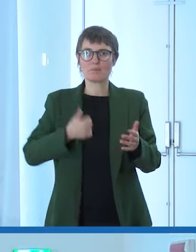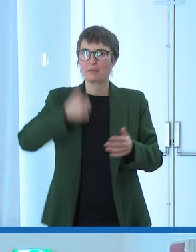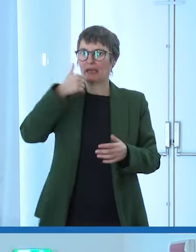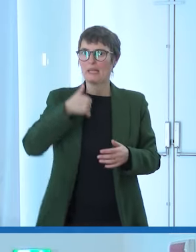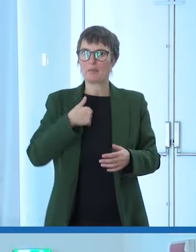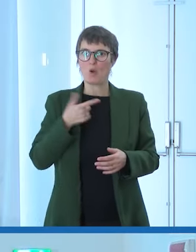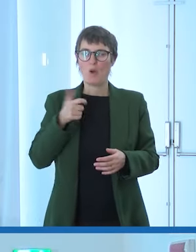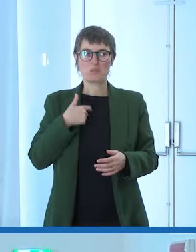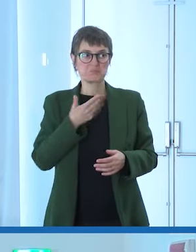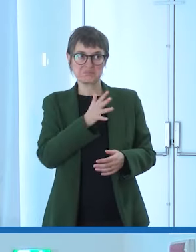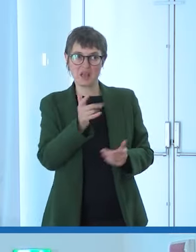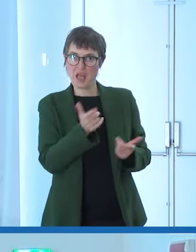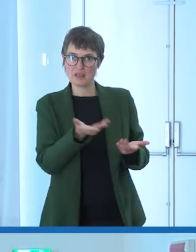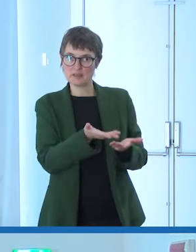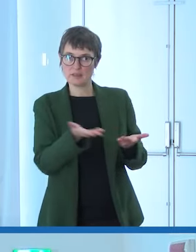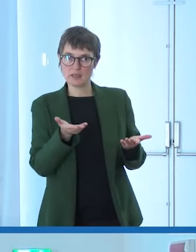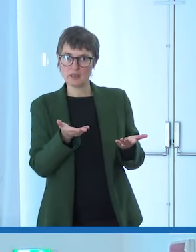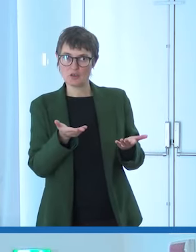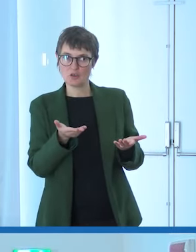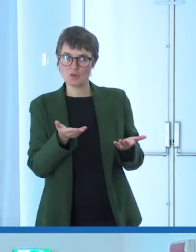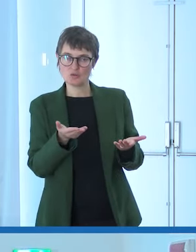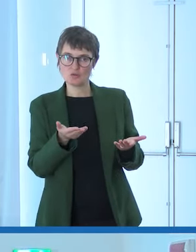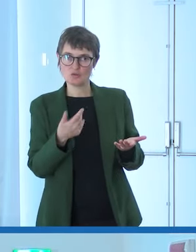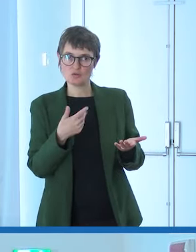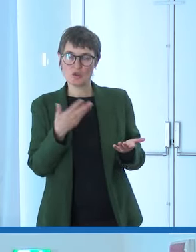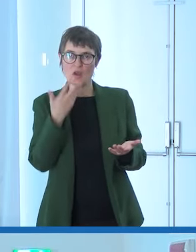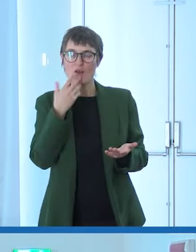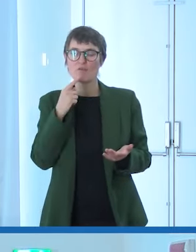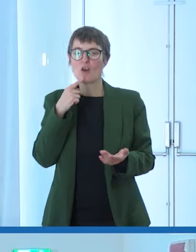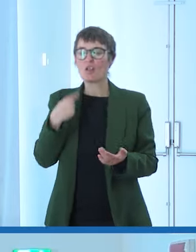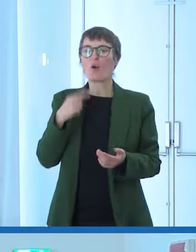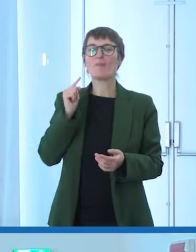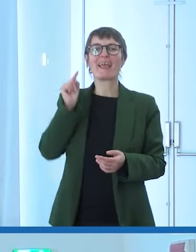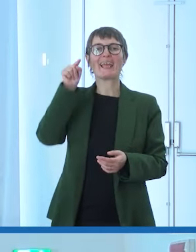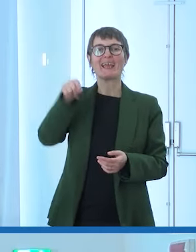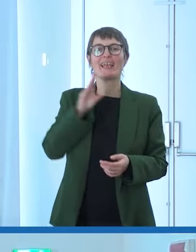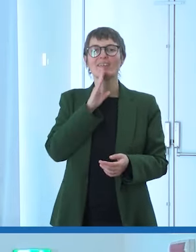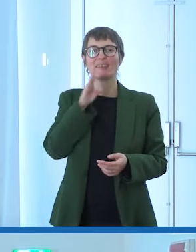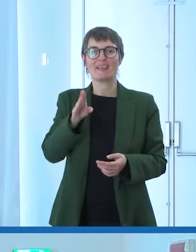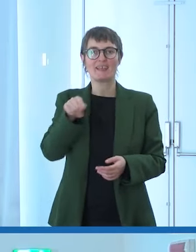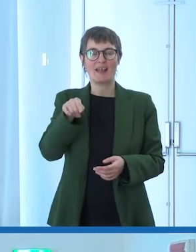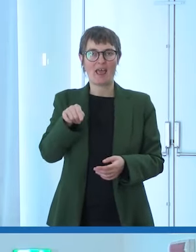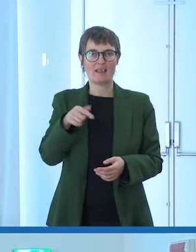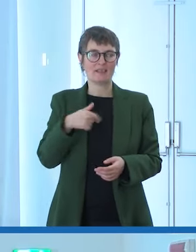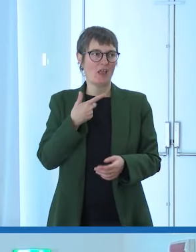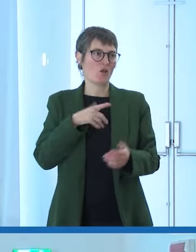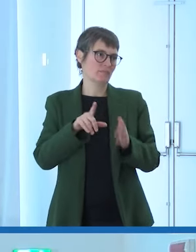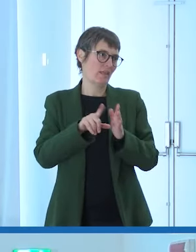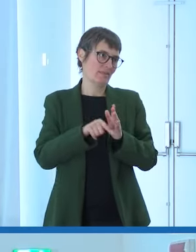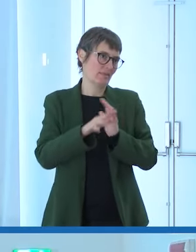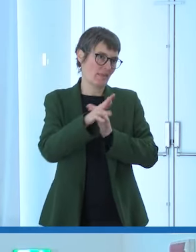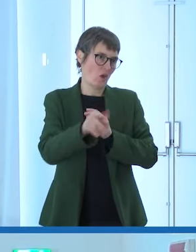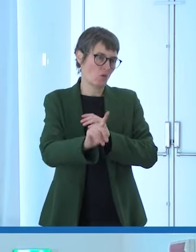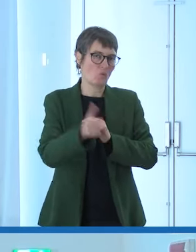'inviato in diretta e adesso vi spiego che cos'è non voglio neanche rubarvi troppo tempo perché ci sono appunto esperienze più interessanti